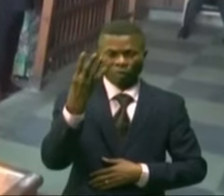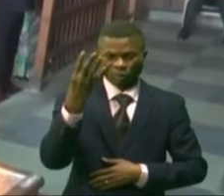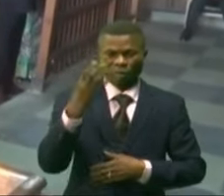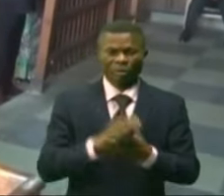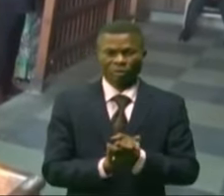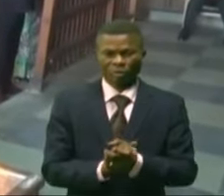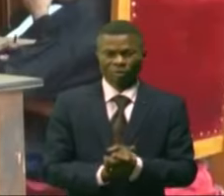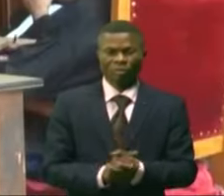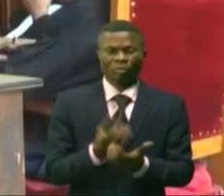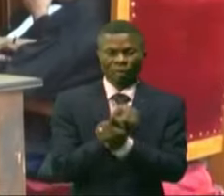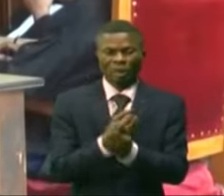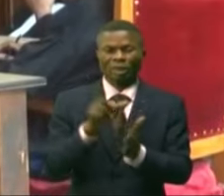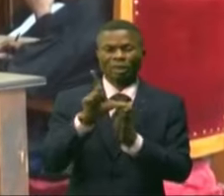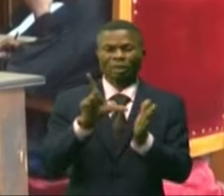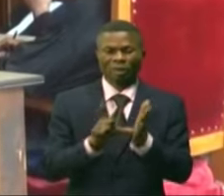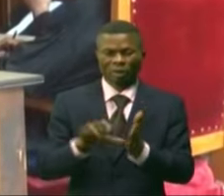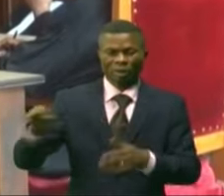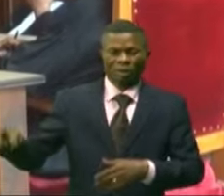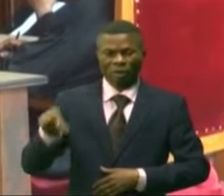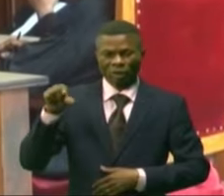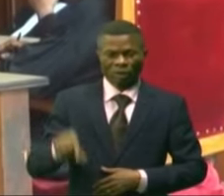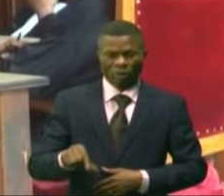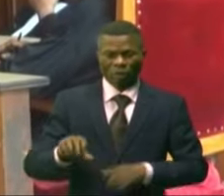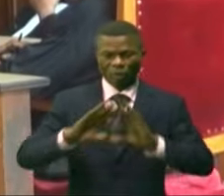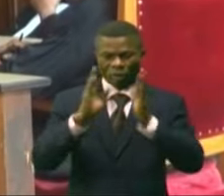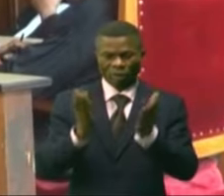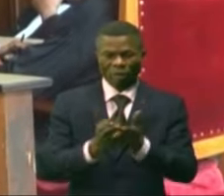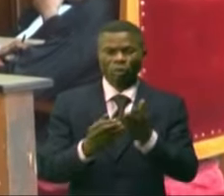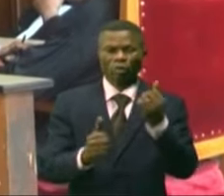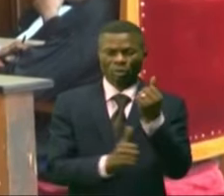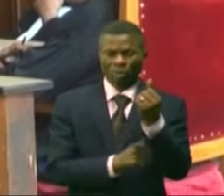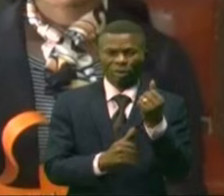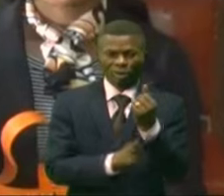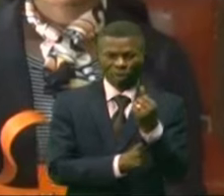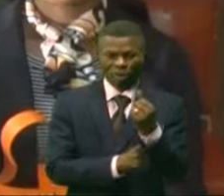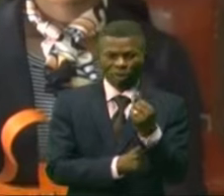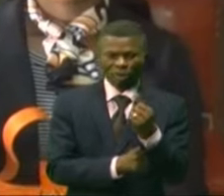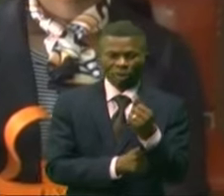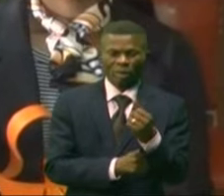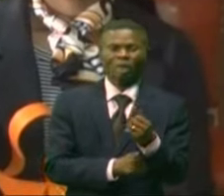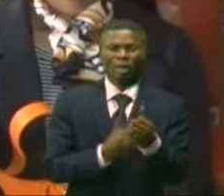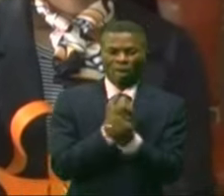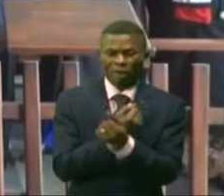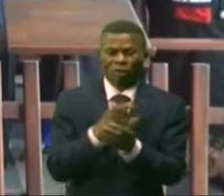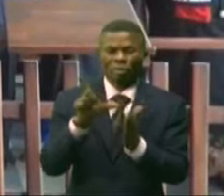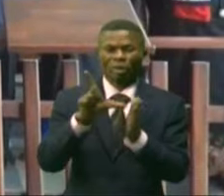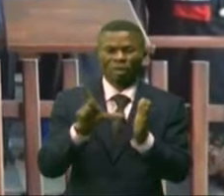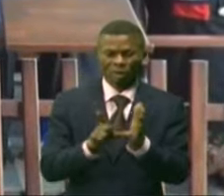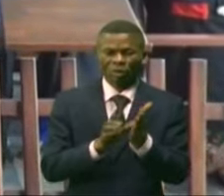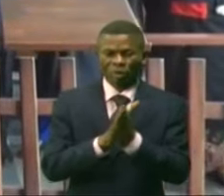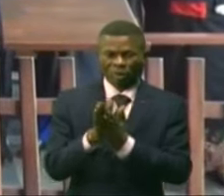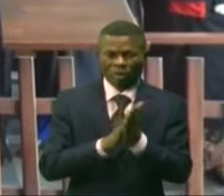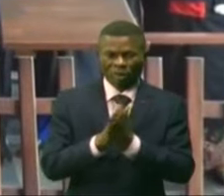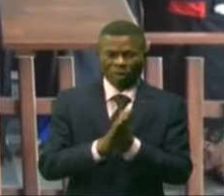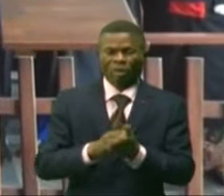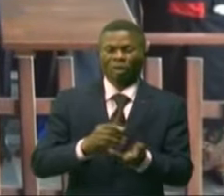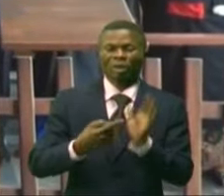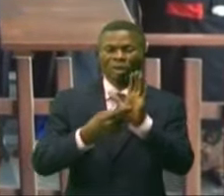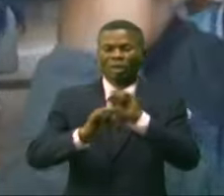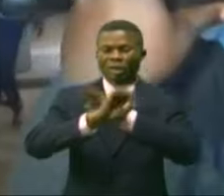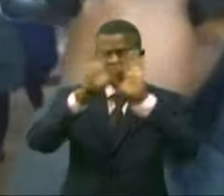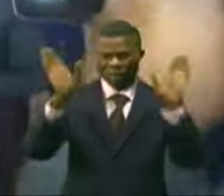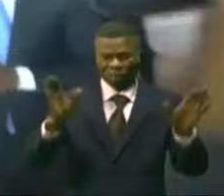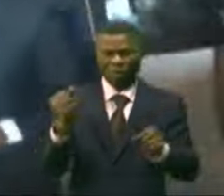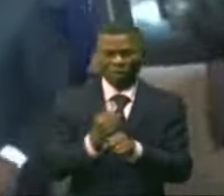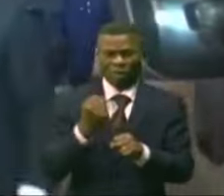à ces principes légaux, Jacques Khaboulakatoué et tout son gouvernement viennent de se conformer à la loi relative à la transparence de la vie